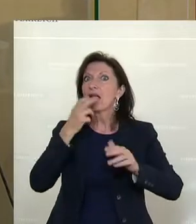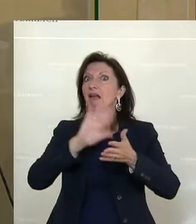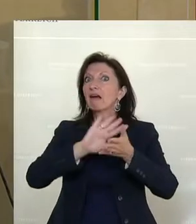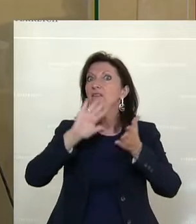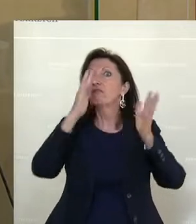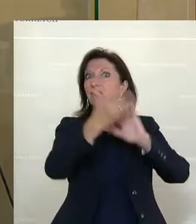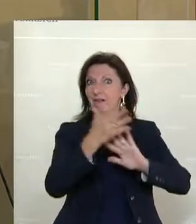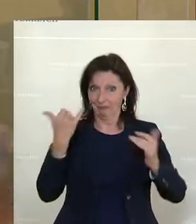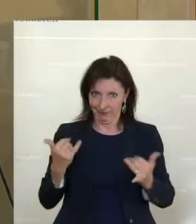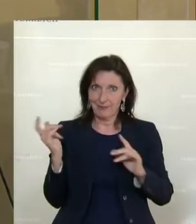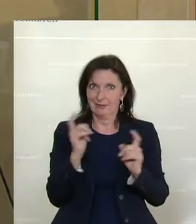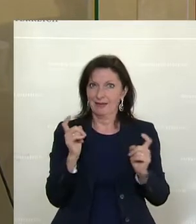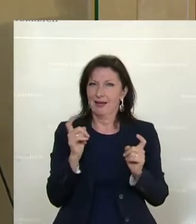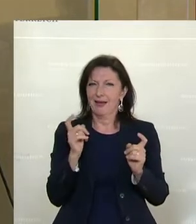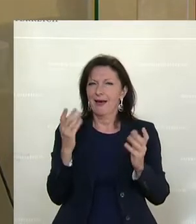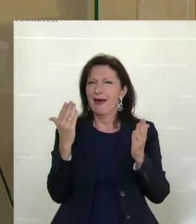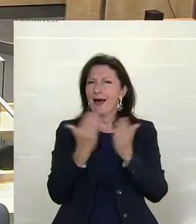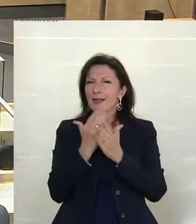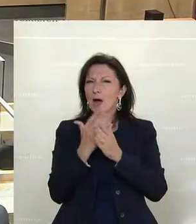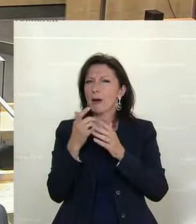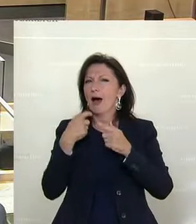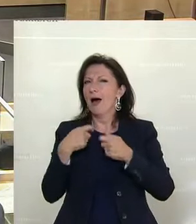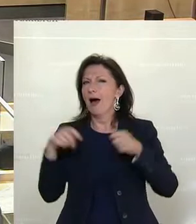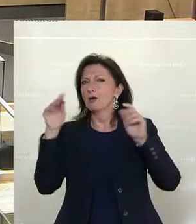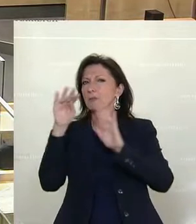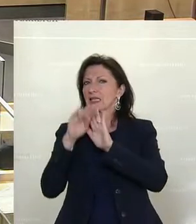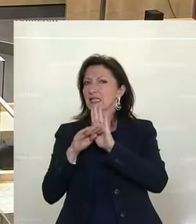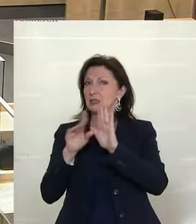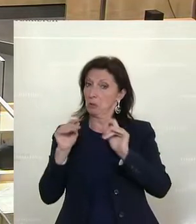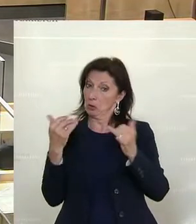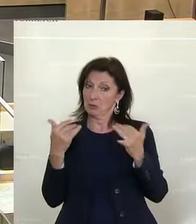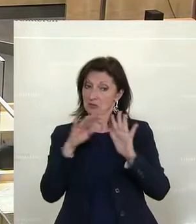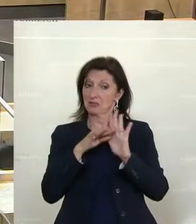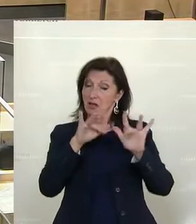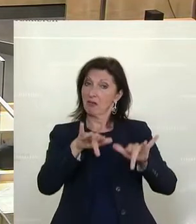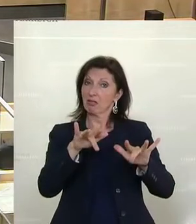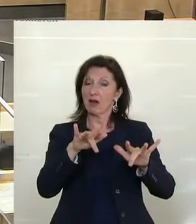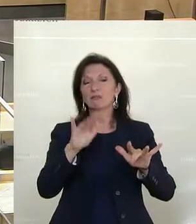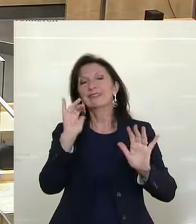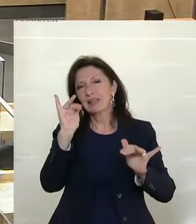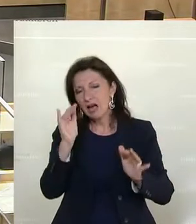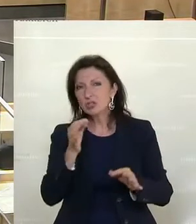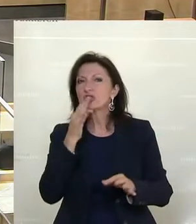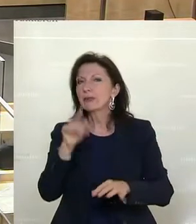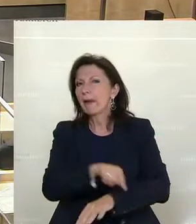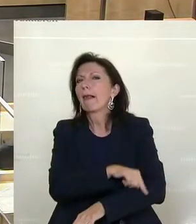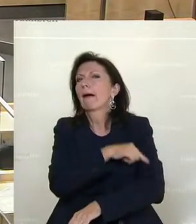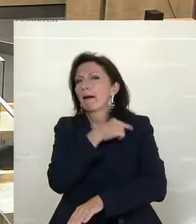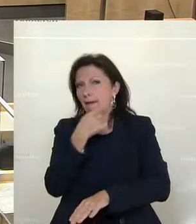Mit dem Erneuerbaren Ausbaugesetz liegt ein Gesetz zum Beschluss vor, ja, das hat einen langen Weg hinter sich.